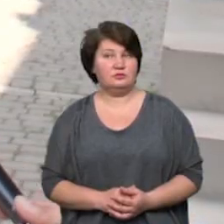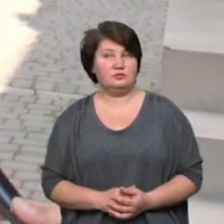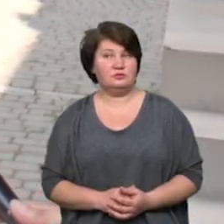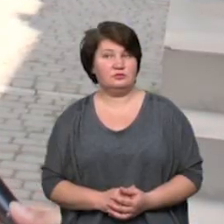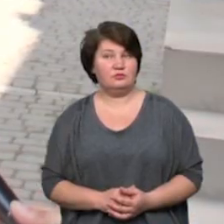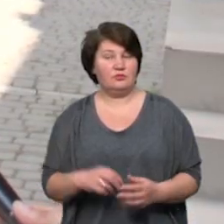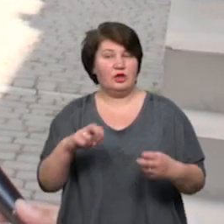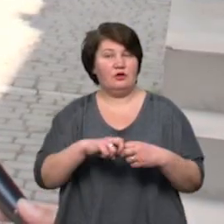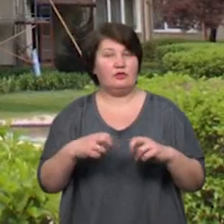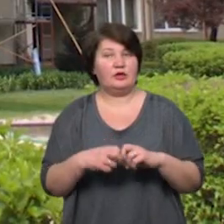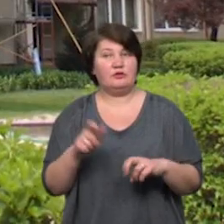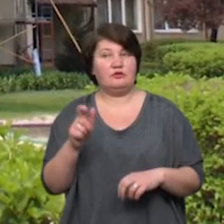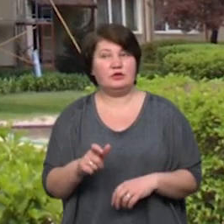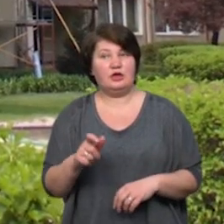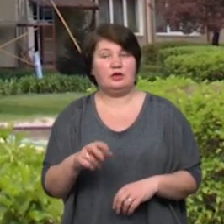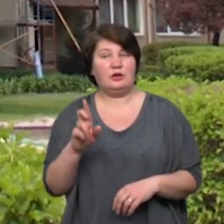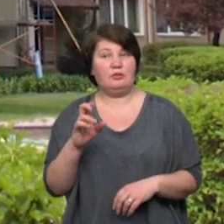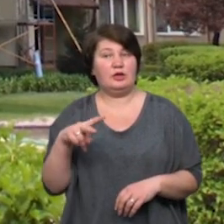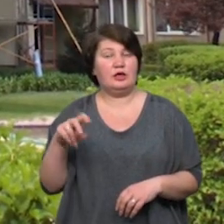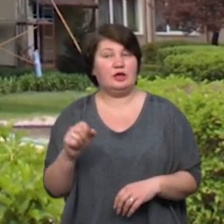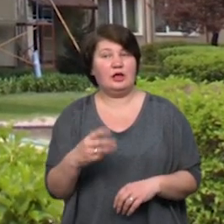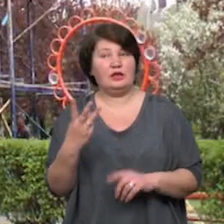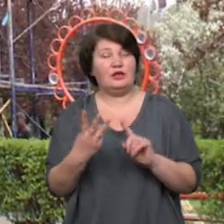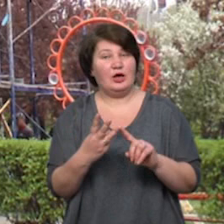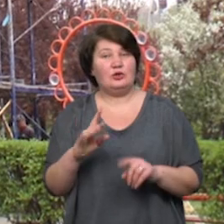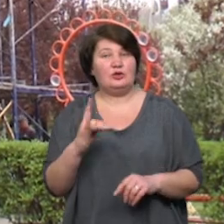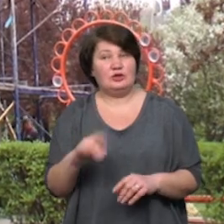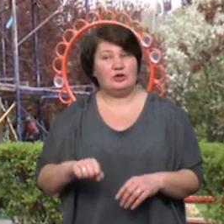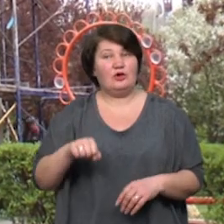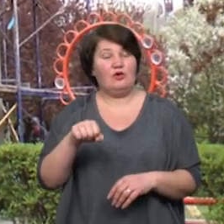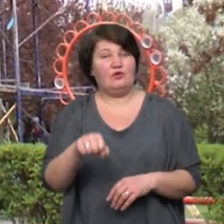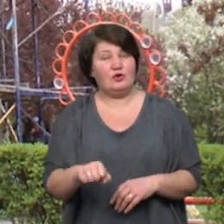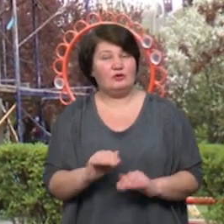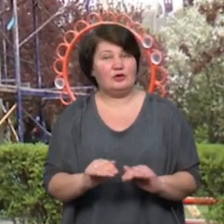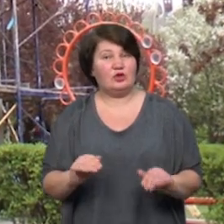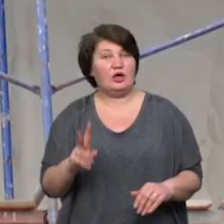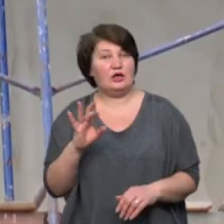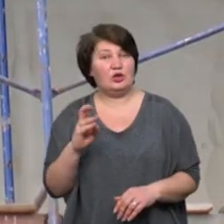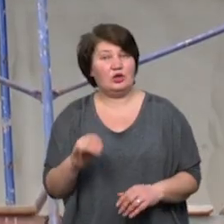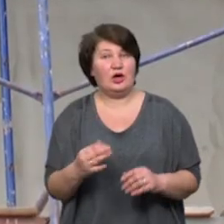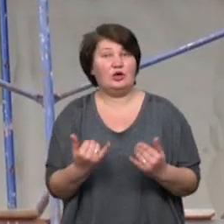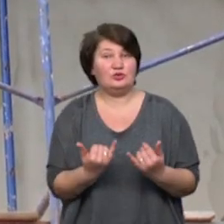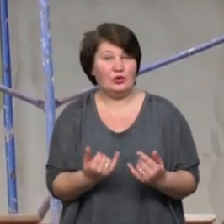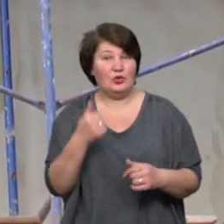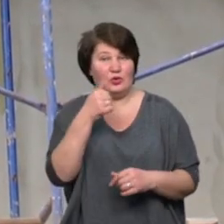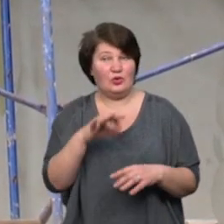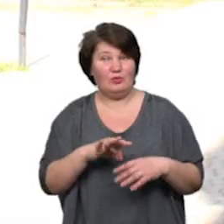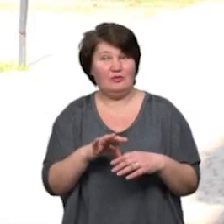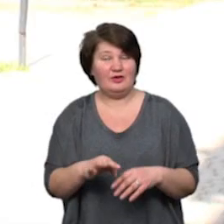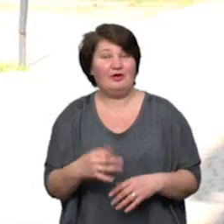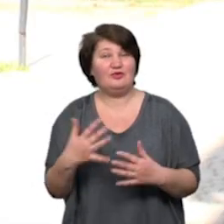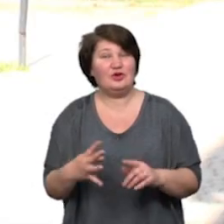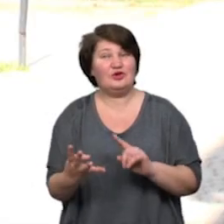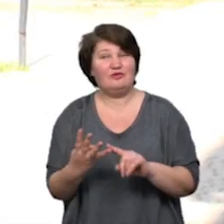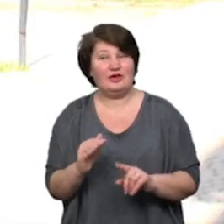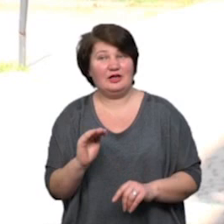Франківчанка Євгенія Біла водить вже третю свою дитину в дитячий садок Калинонька і цього року поведе четверту. Ми